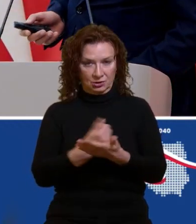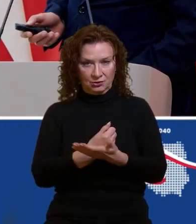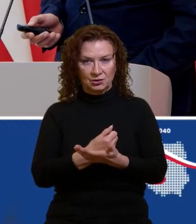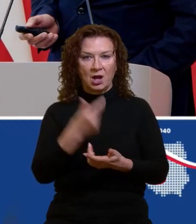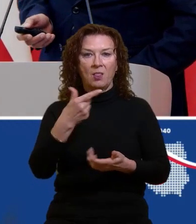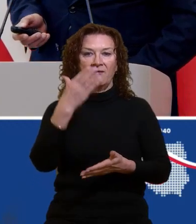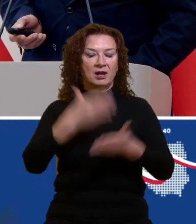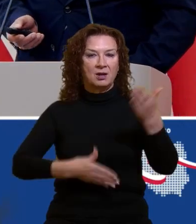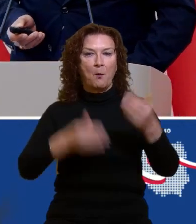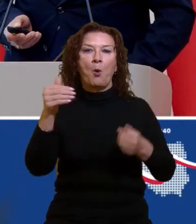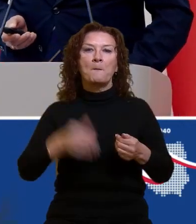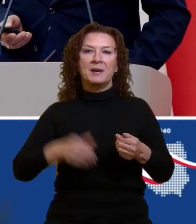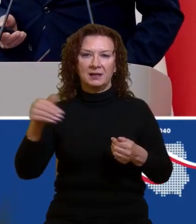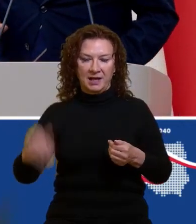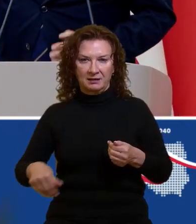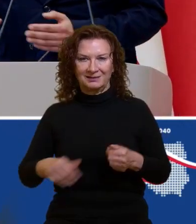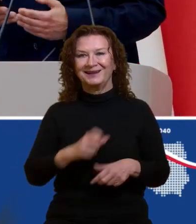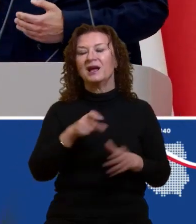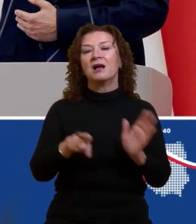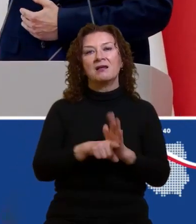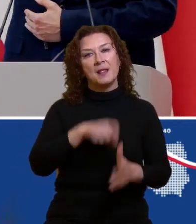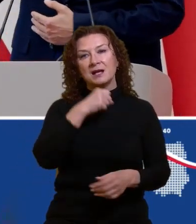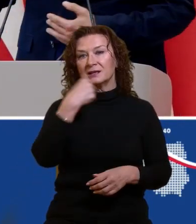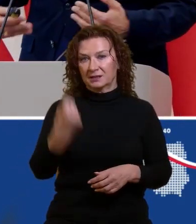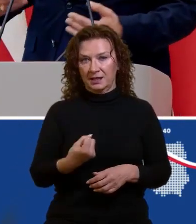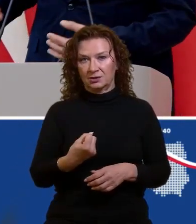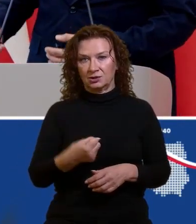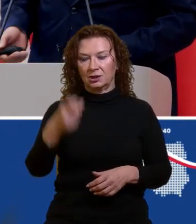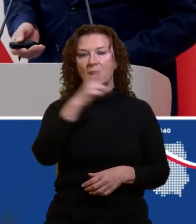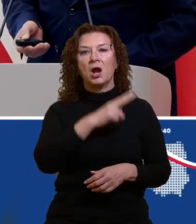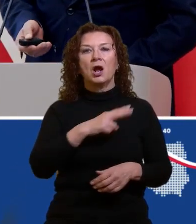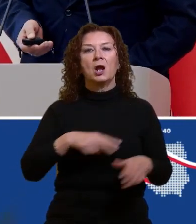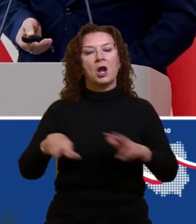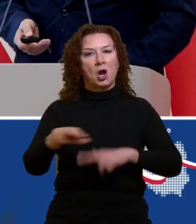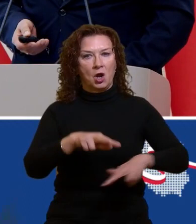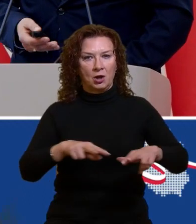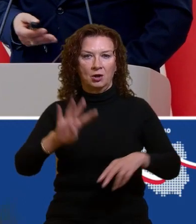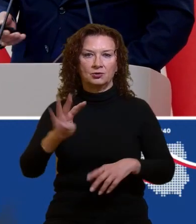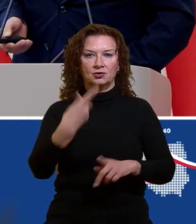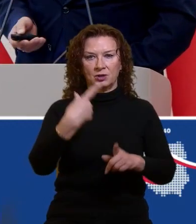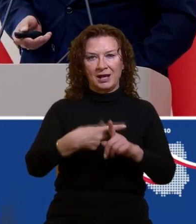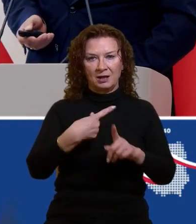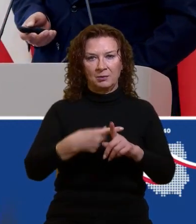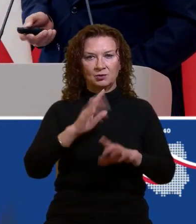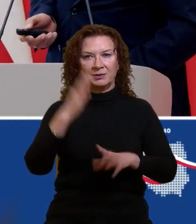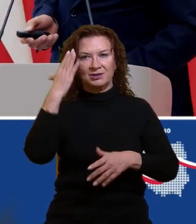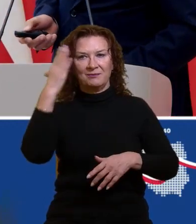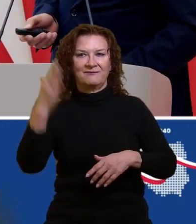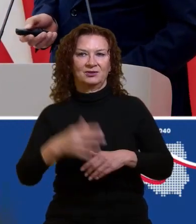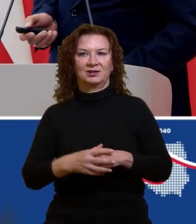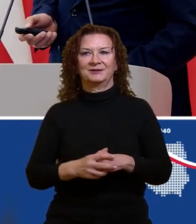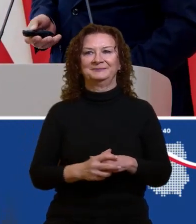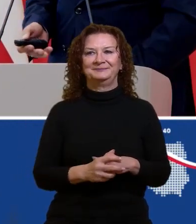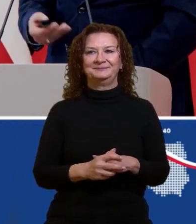seniorów i rodzin 4+, te dane poznamy po rozliczeniu roku podatkowego i będziemy mogli sobie też podsumować